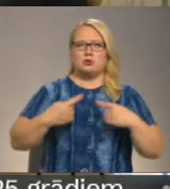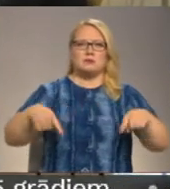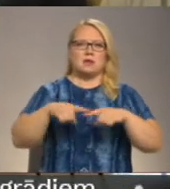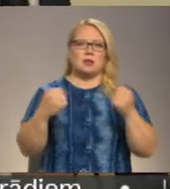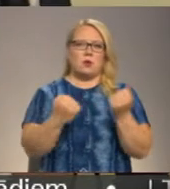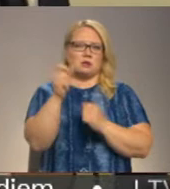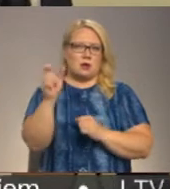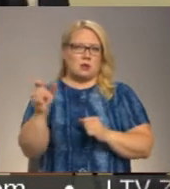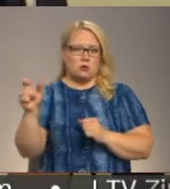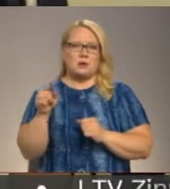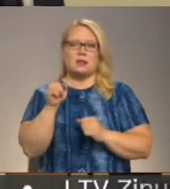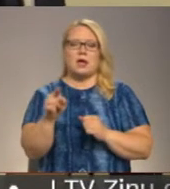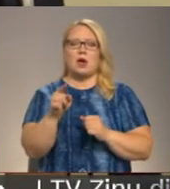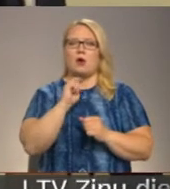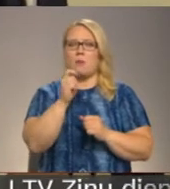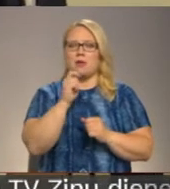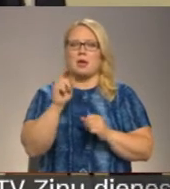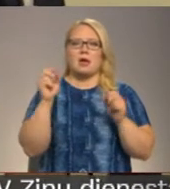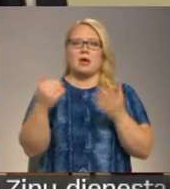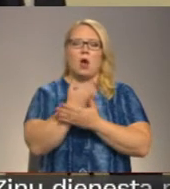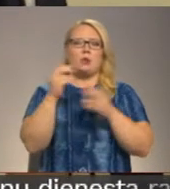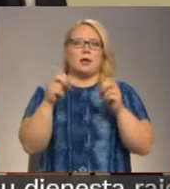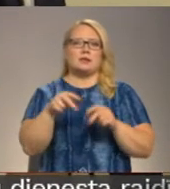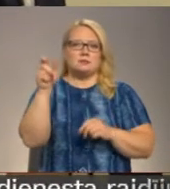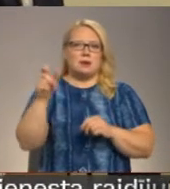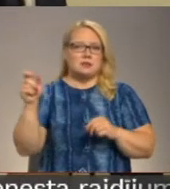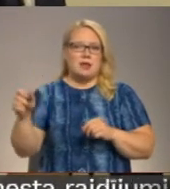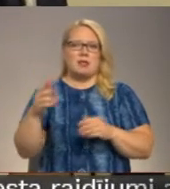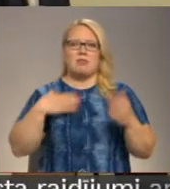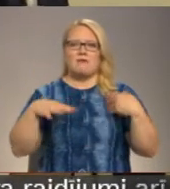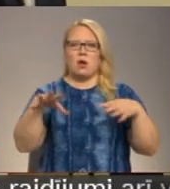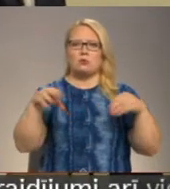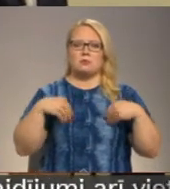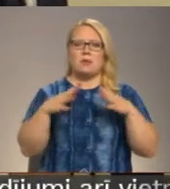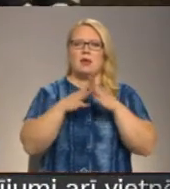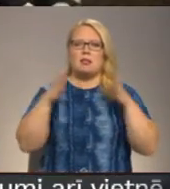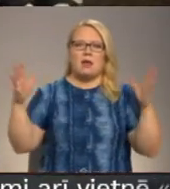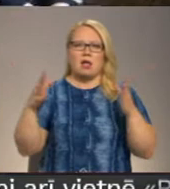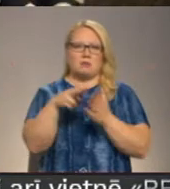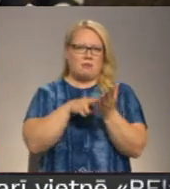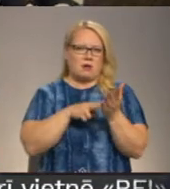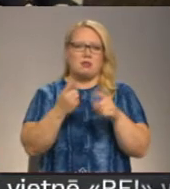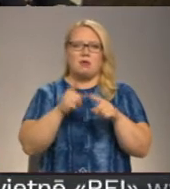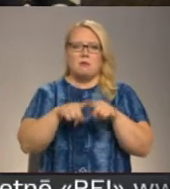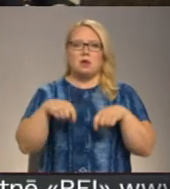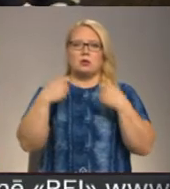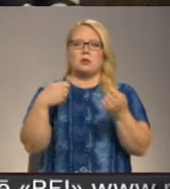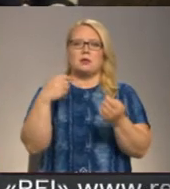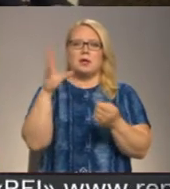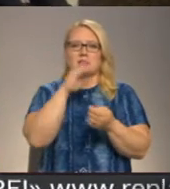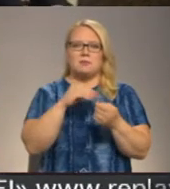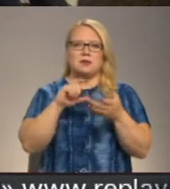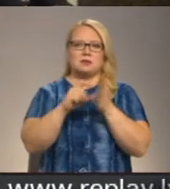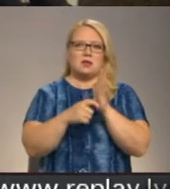strādājošajiem. Viņi komentēja, ka jaunie speciālisti nevēlas uzņemties lielas finansiālas saistības, tāpēc dod priekšroku dzīvokli